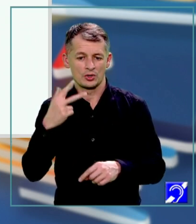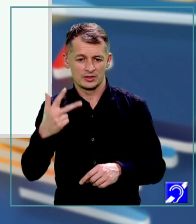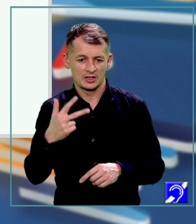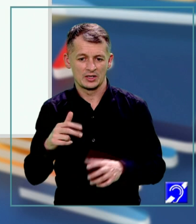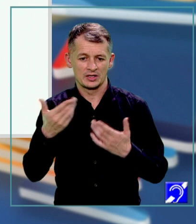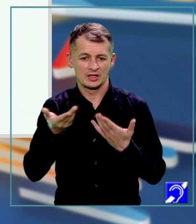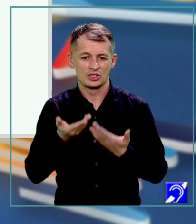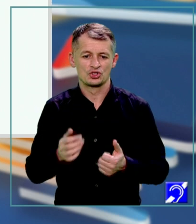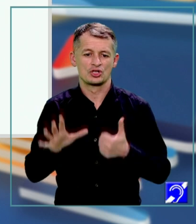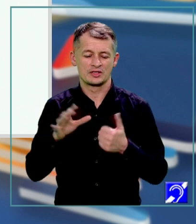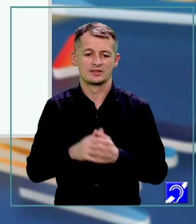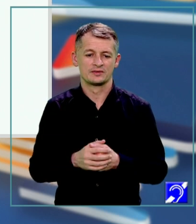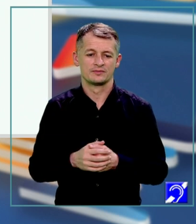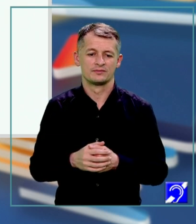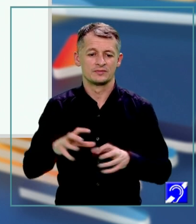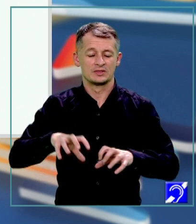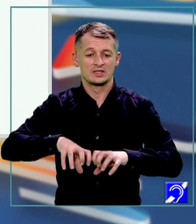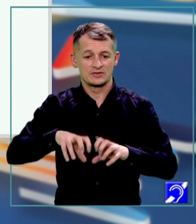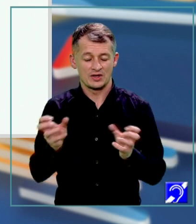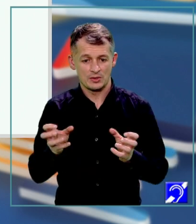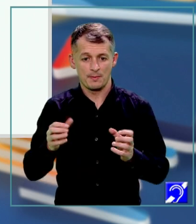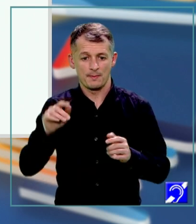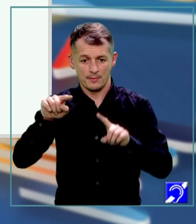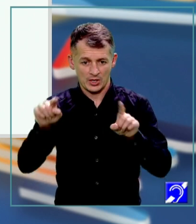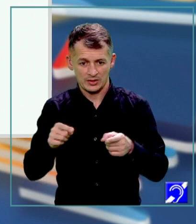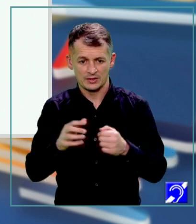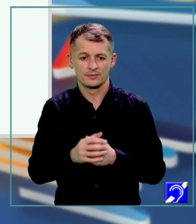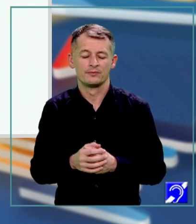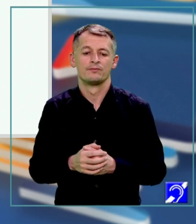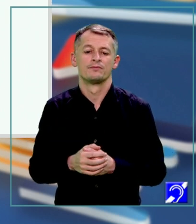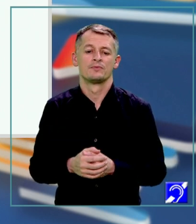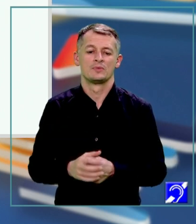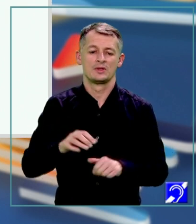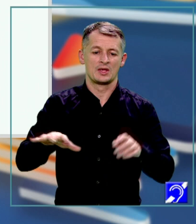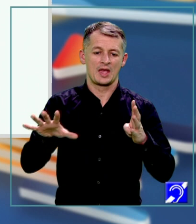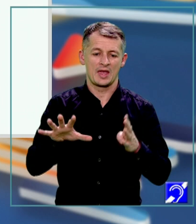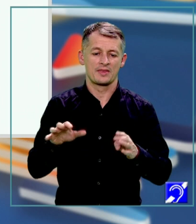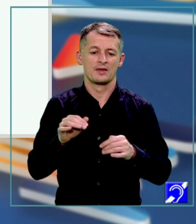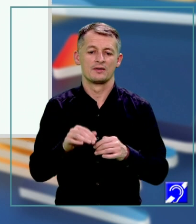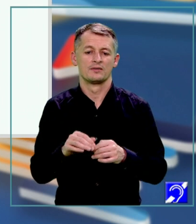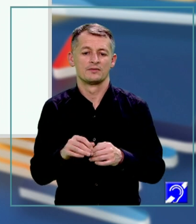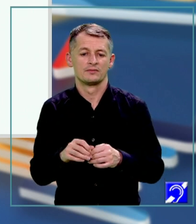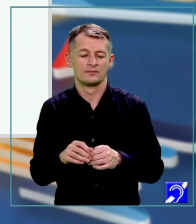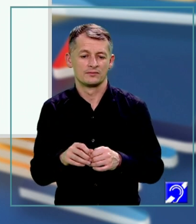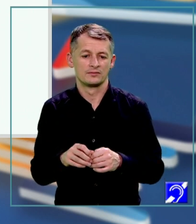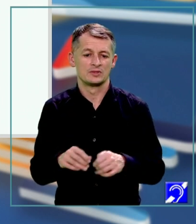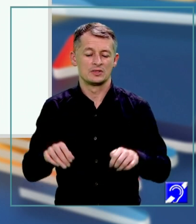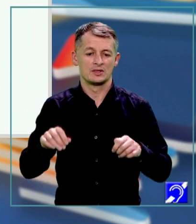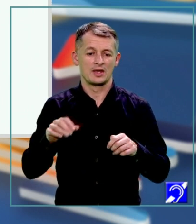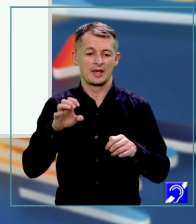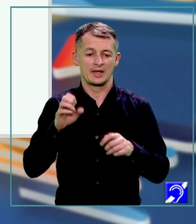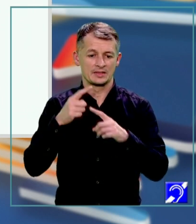6. Desfacem paranteza. Deci obținem e de x egal 9x pătrat minus 1